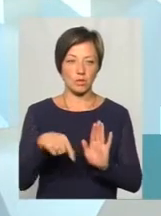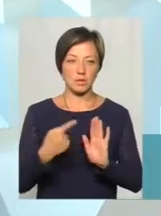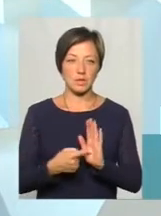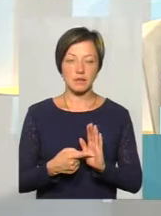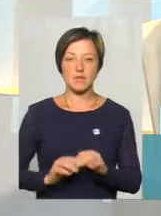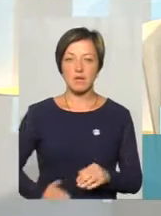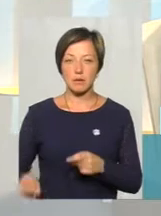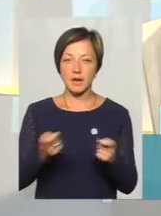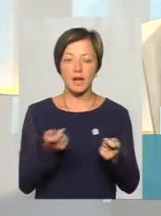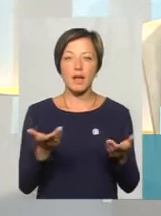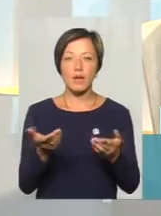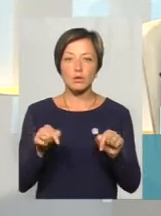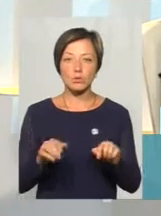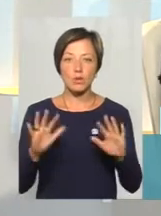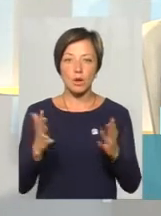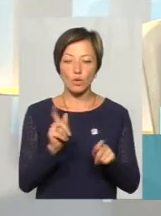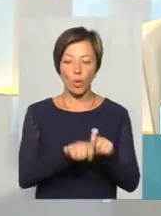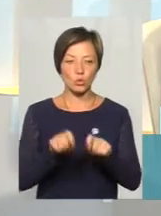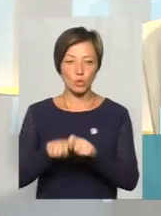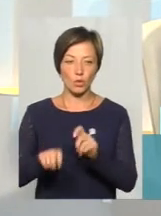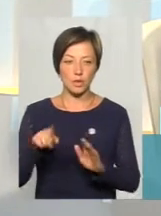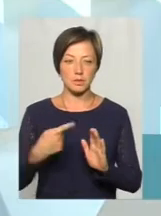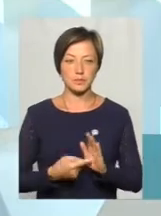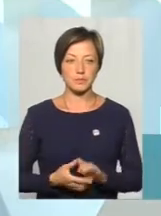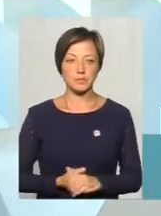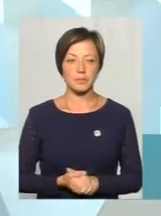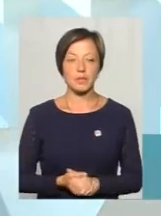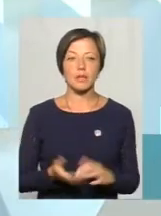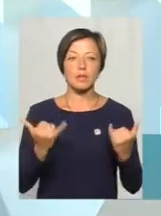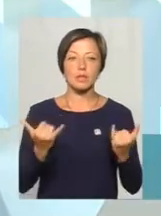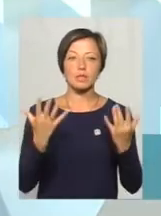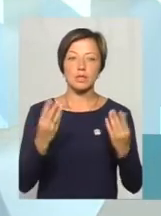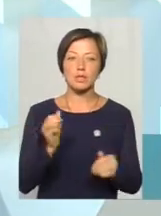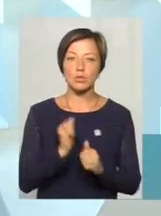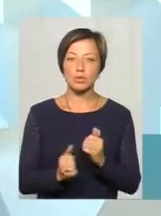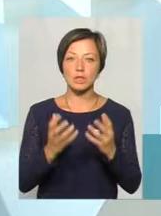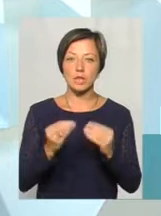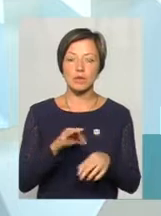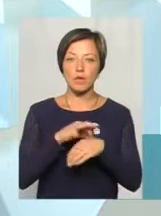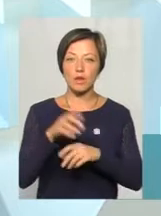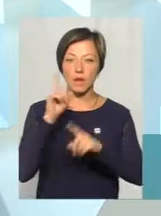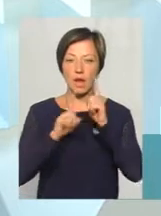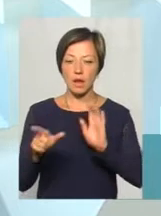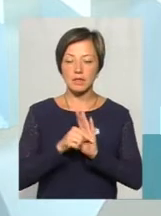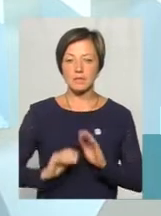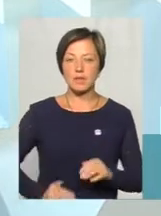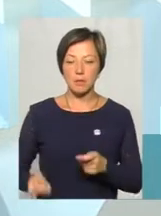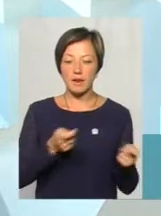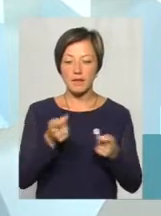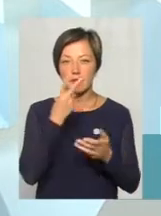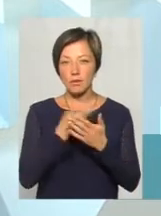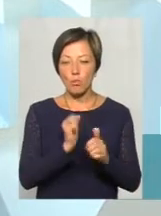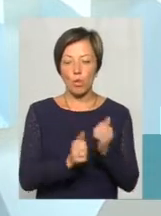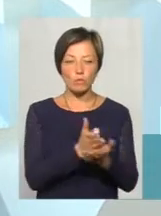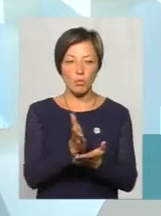перевізники, і який цього разу буде контроль за цим? Ми на сьогоднішній день, кожен день проводимо наради з перевізниками, дивимося по